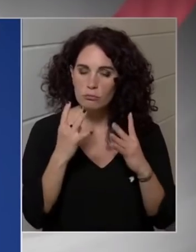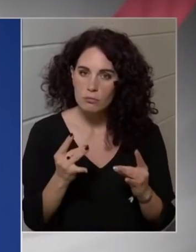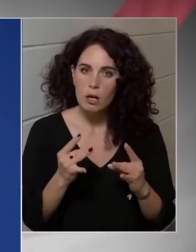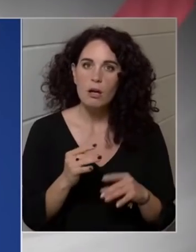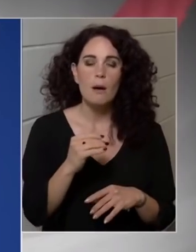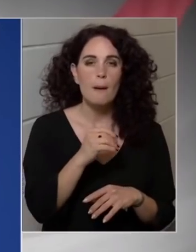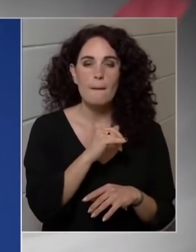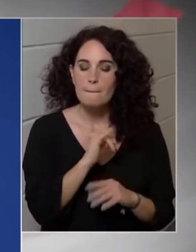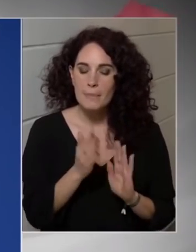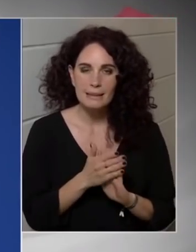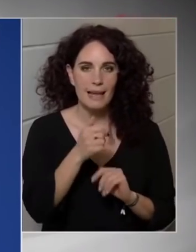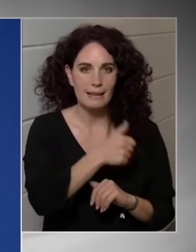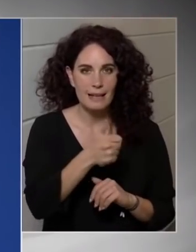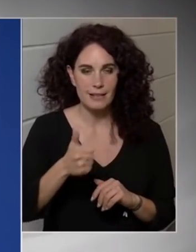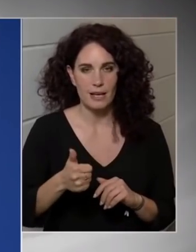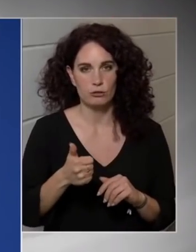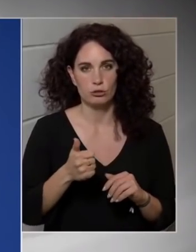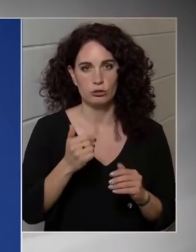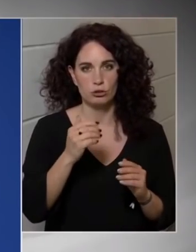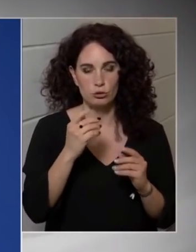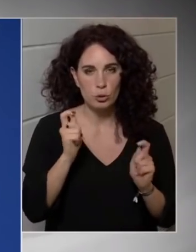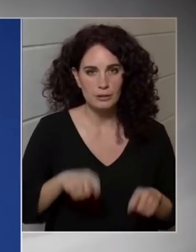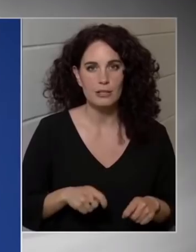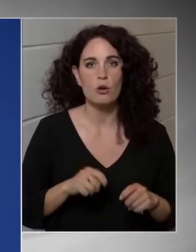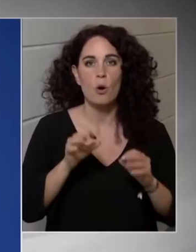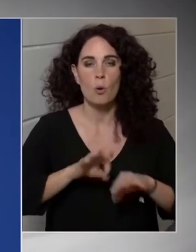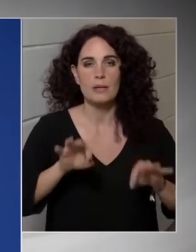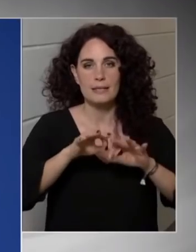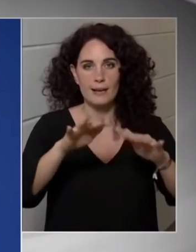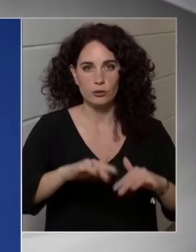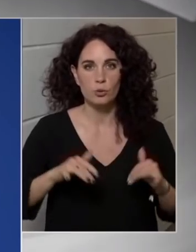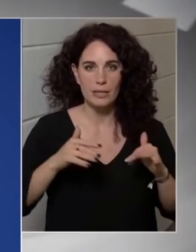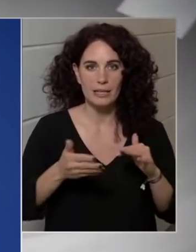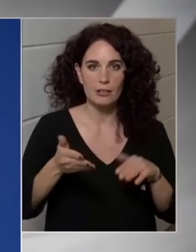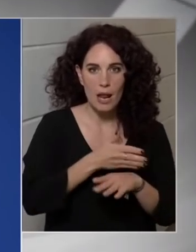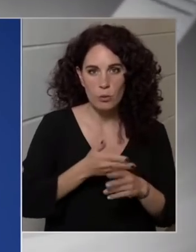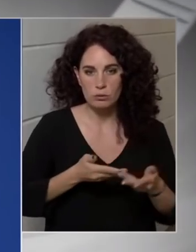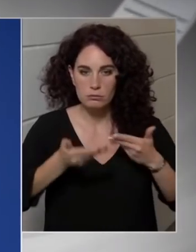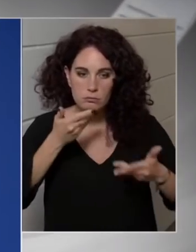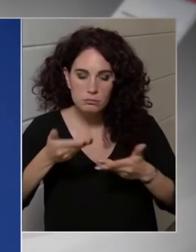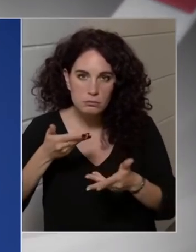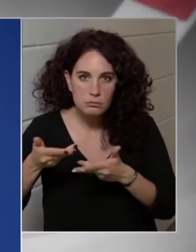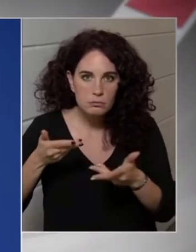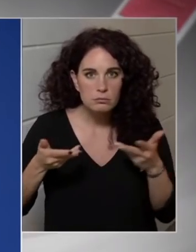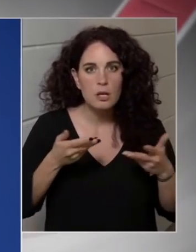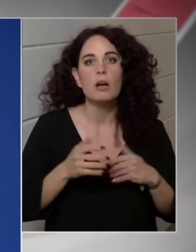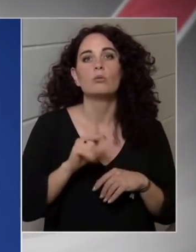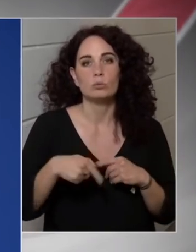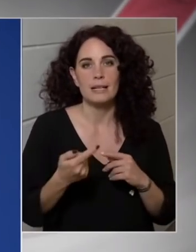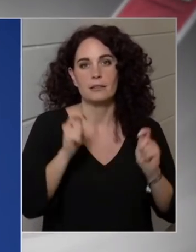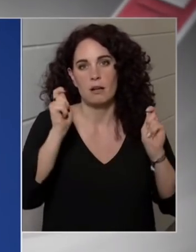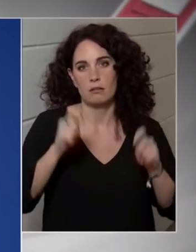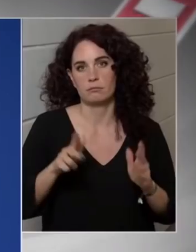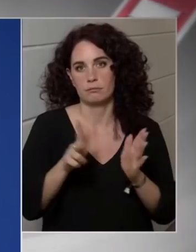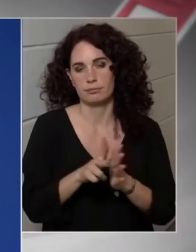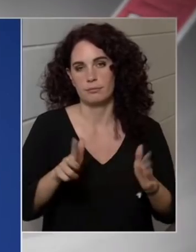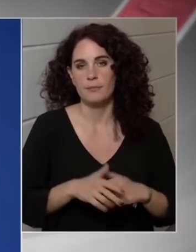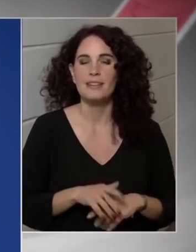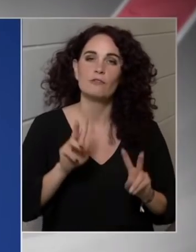egyes ilyen döntést az országgyűlés elébe hoztuk, ott azt megvitattuk és megerőstettük. Tehát valójában a felhatalmazás